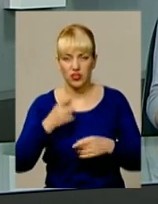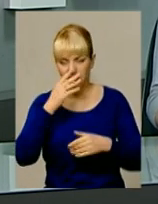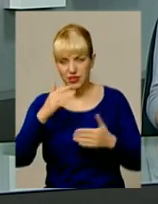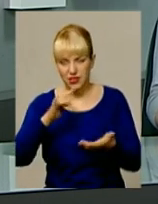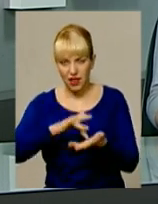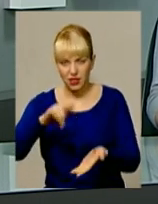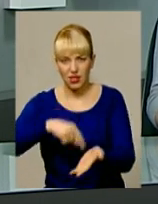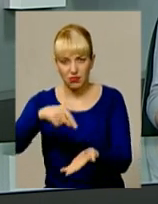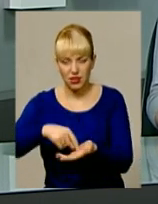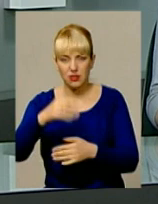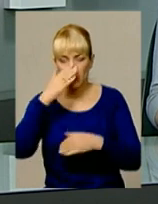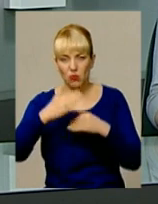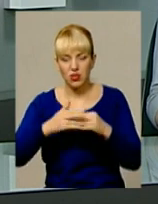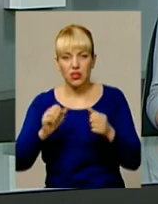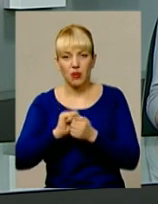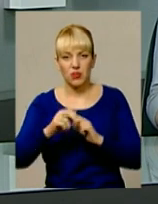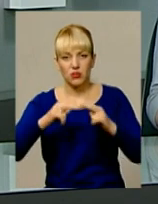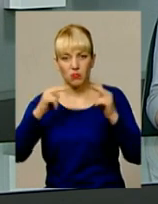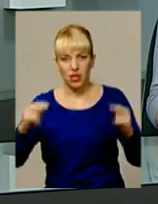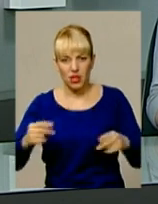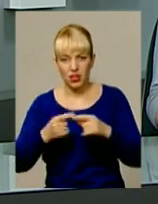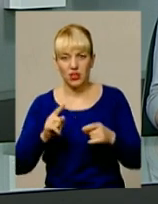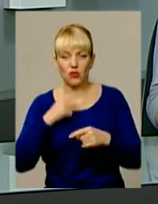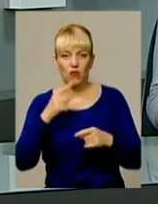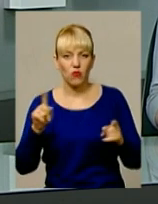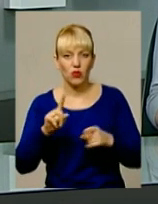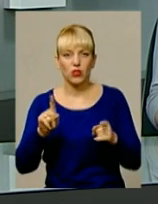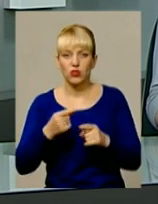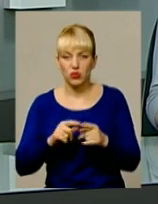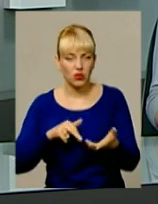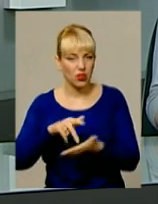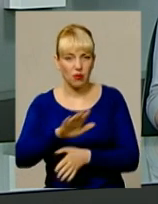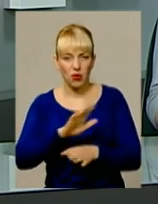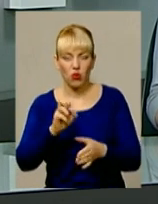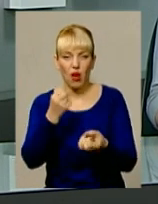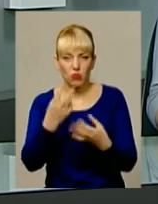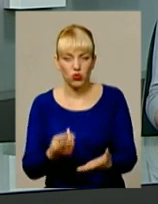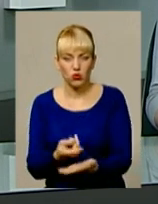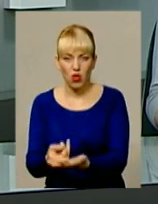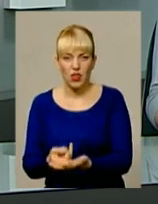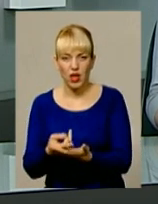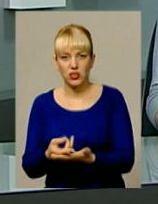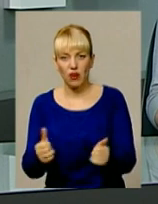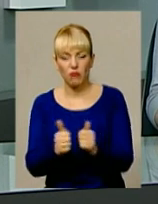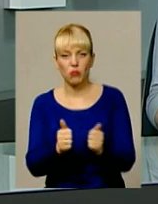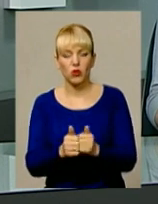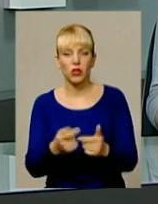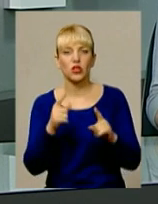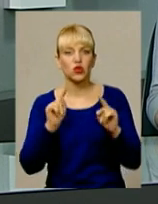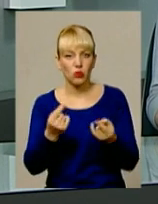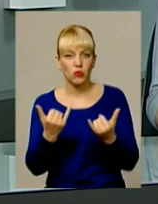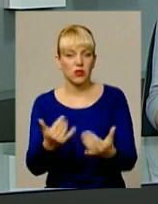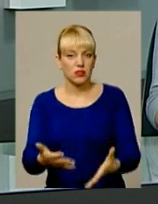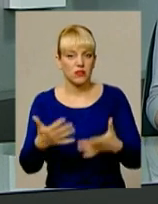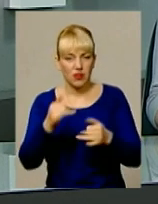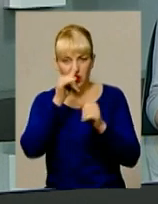поблизу Кам'янецького переїзду. У поліції кажуть, громадянин колії не переходив, а просто лежав поряд. А от чому наразі з'ясувати